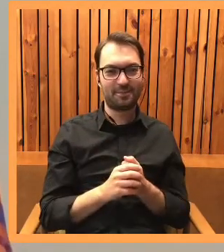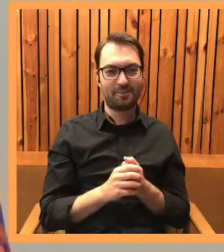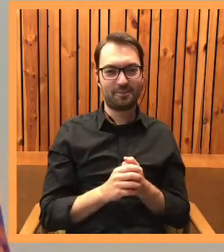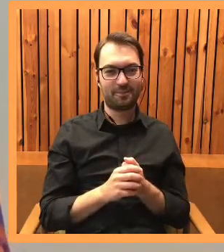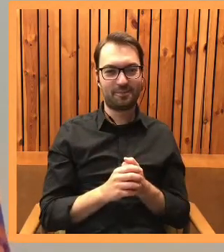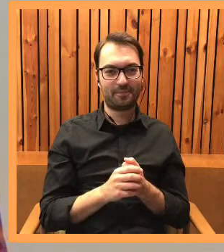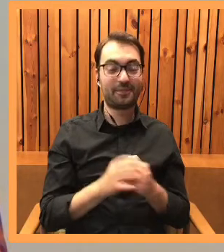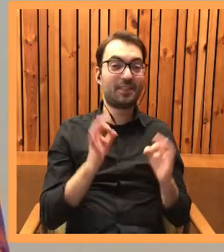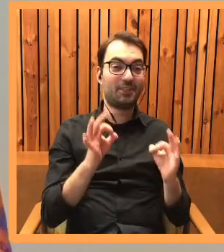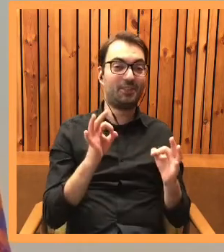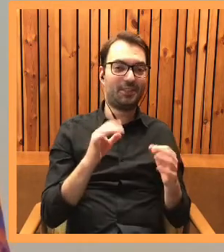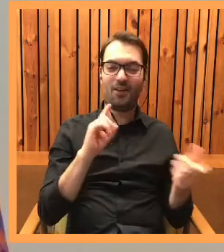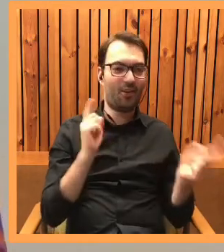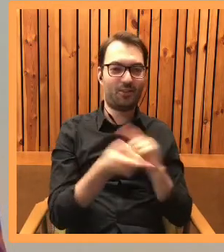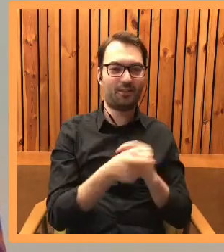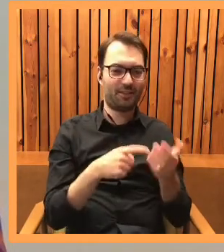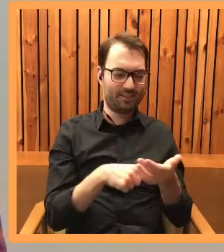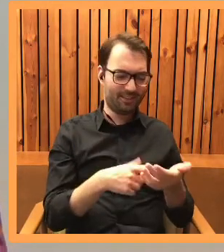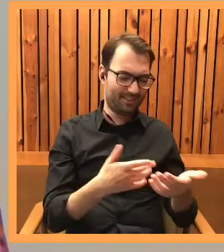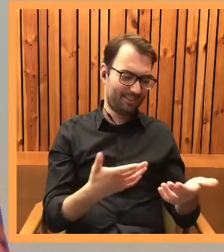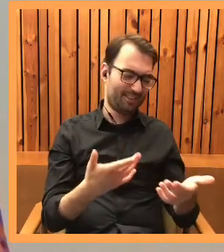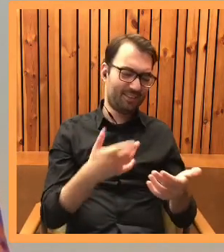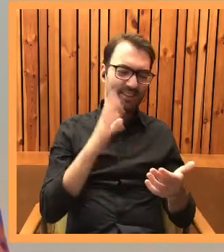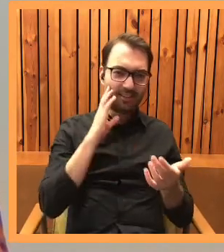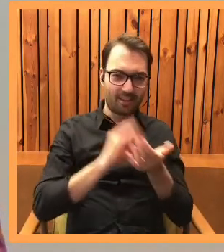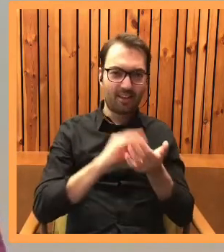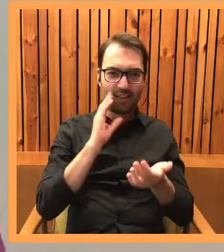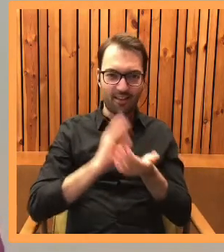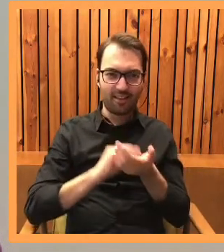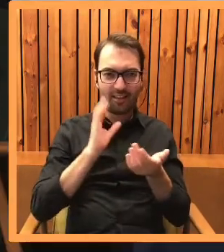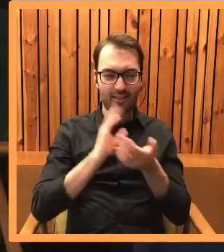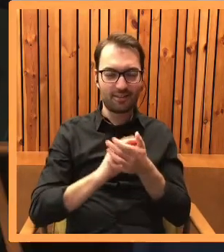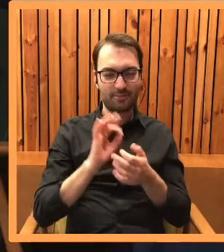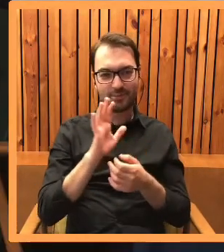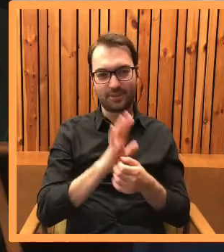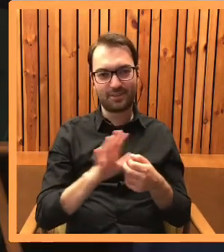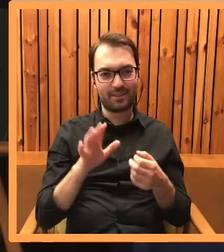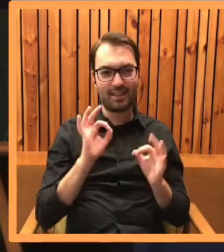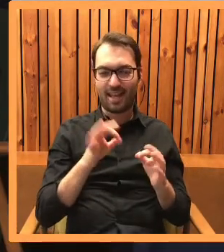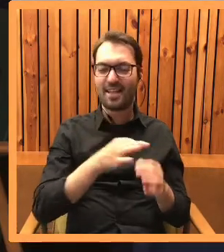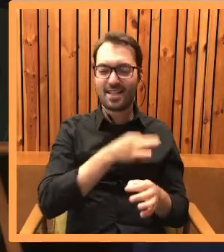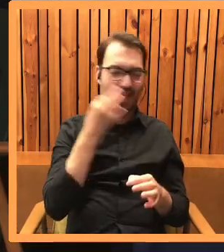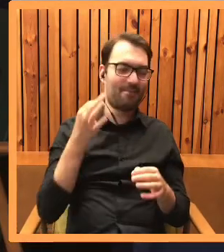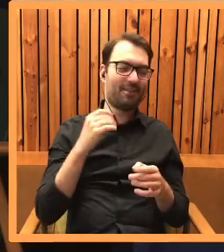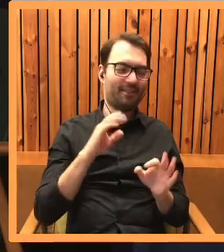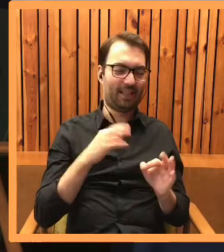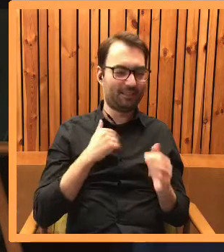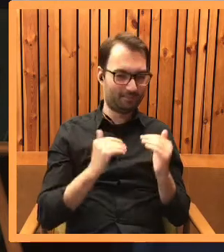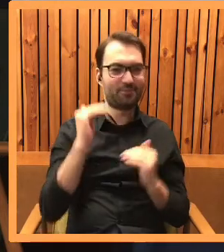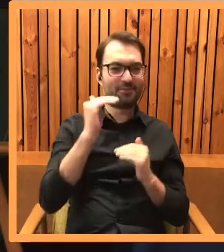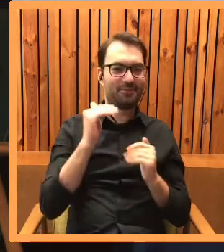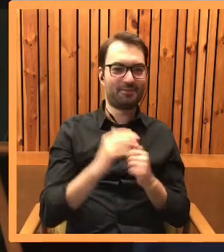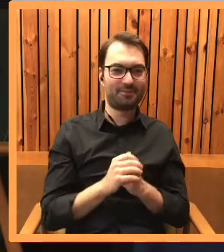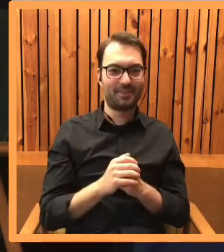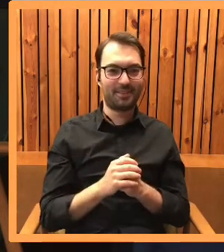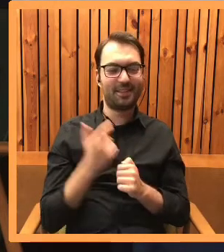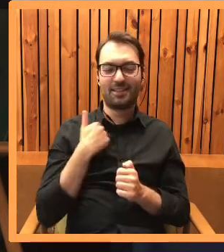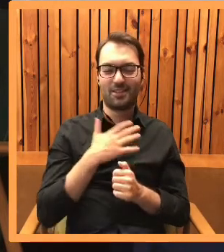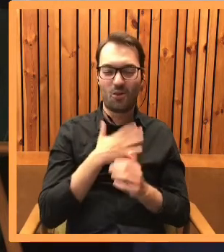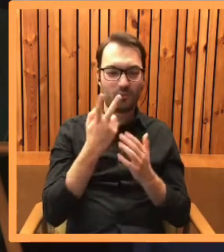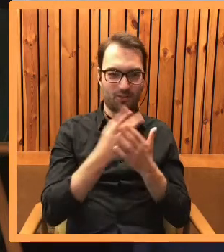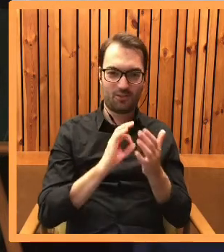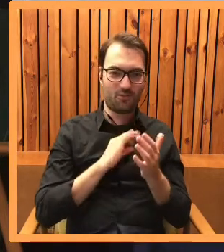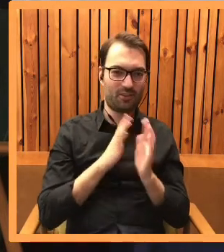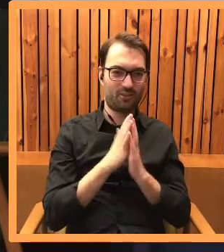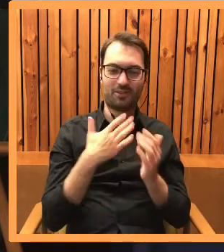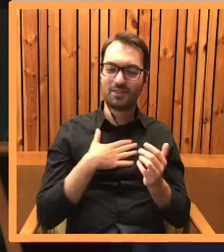Dzisiaj z kolei było w drugą stronę, że Janek, ile to jest powtórzeń, jednak teraz piszę lepiej. Ja nie cierpię czytać